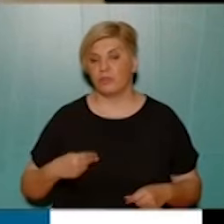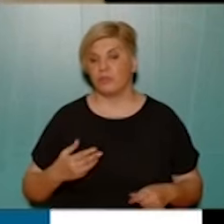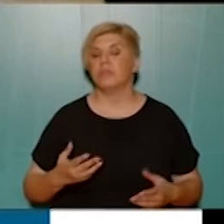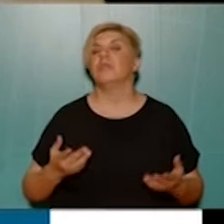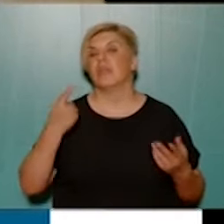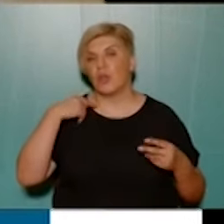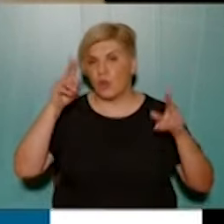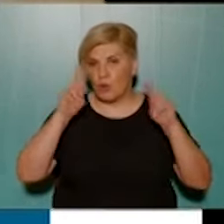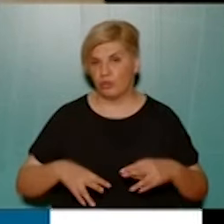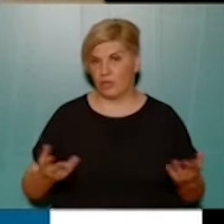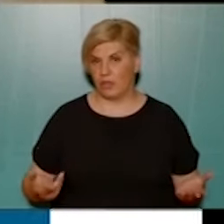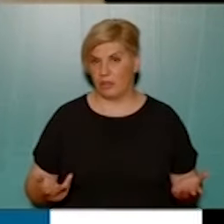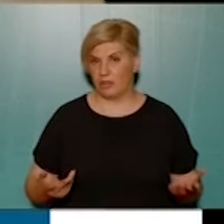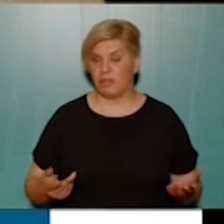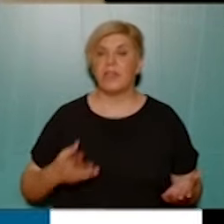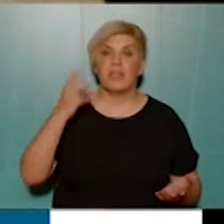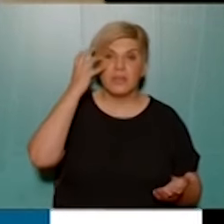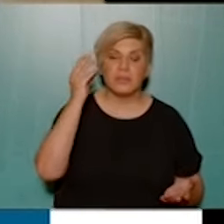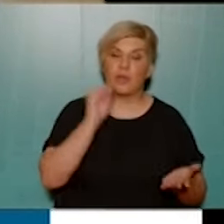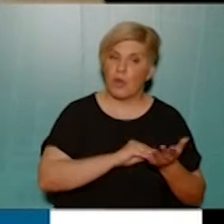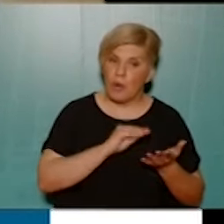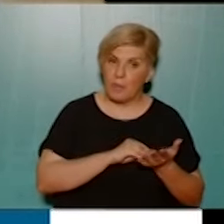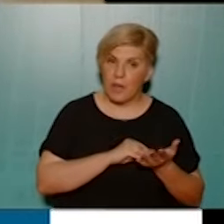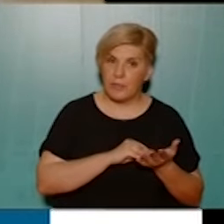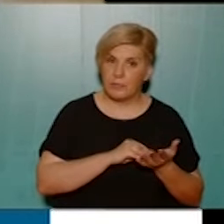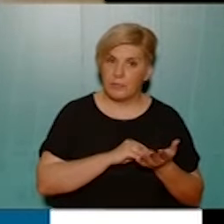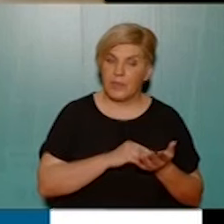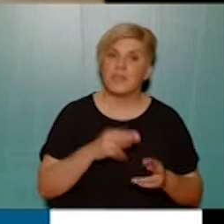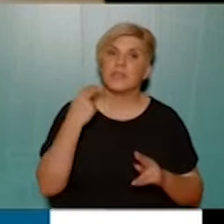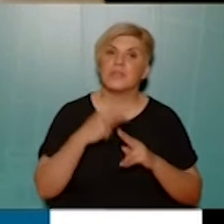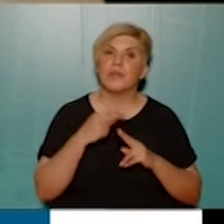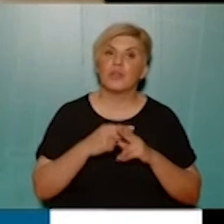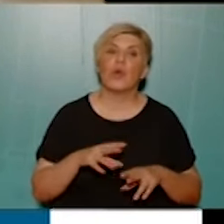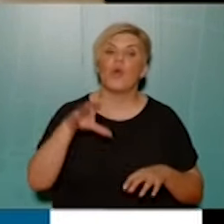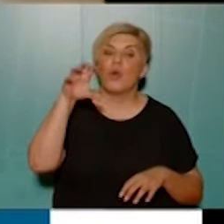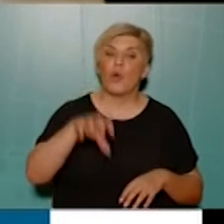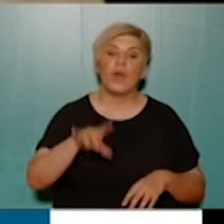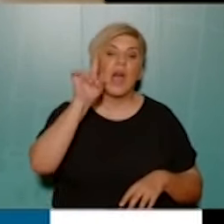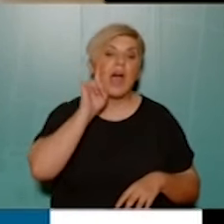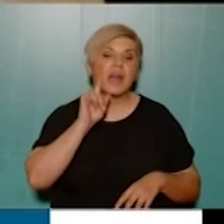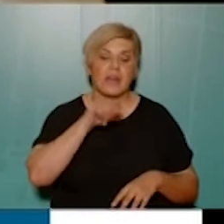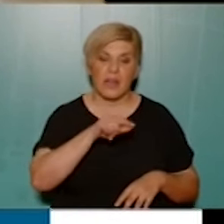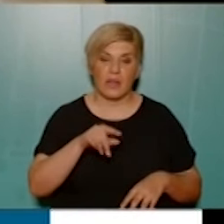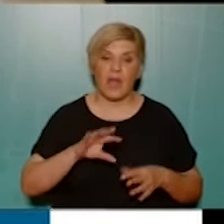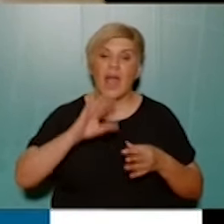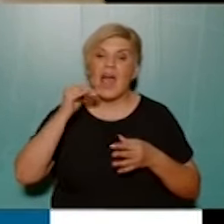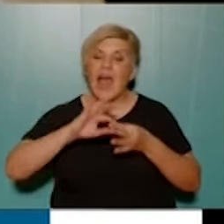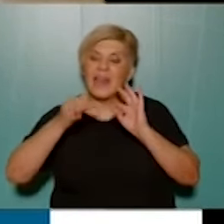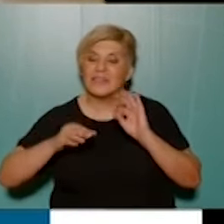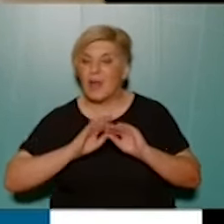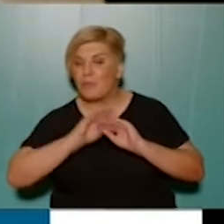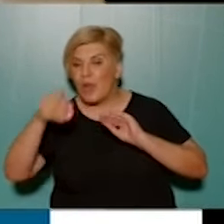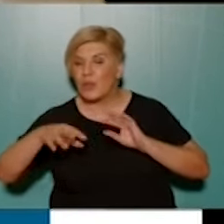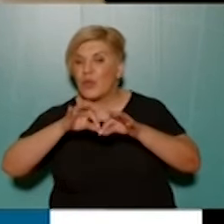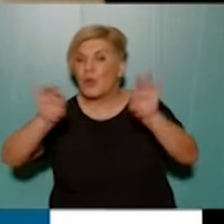ανάγκες, είναι γνωστά αυτά. Θα θυμίσω επίσης ότι ένας σημαντικός χώρος στη Χάρη Λάου, κάτω από την Αλυσίδα, η